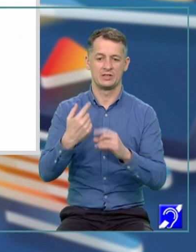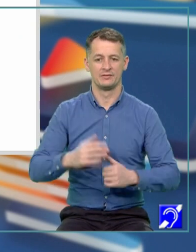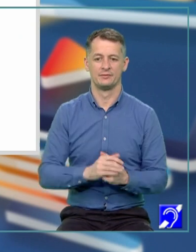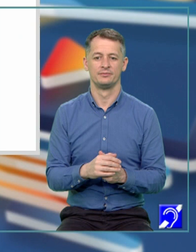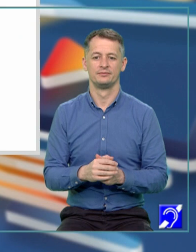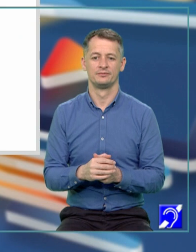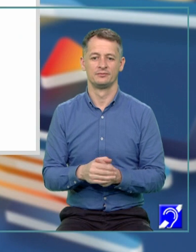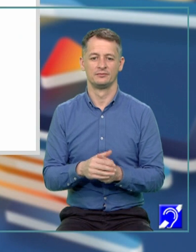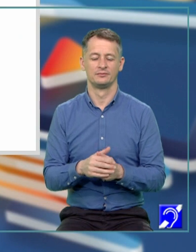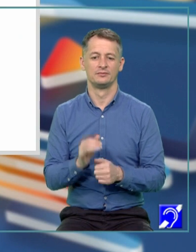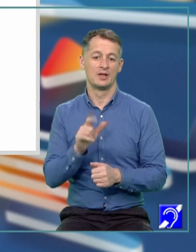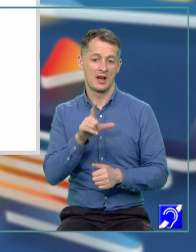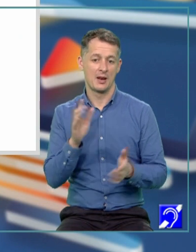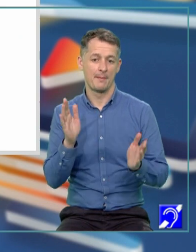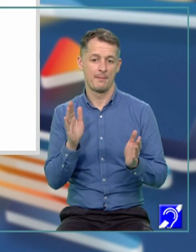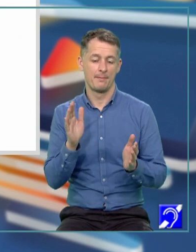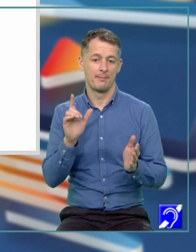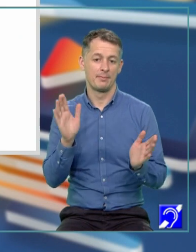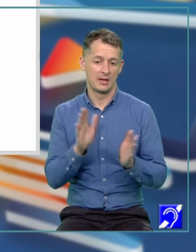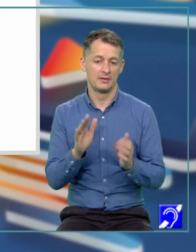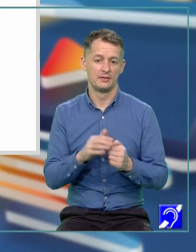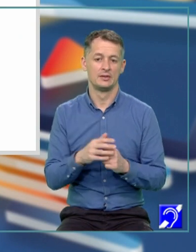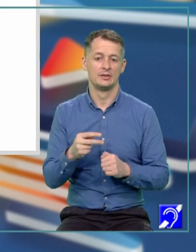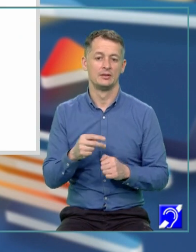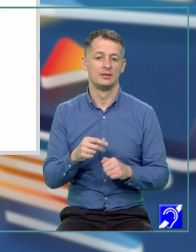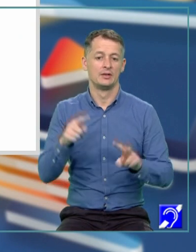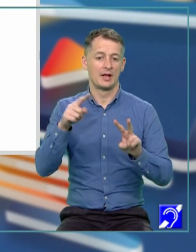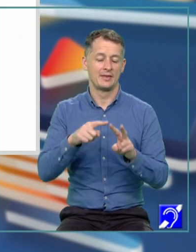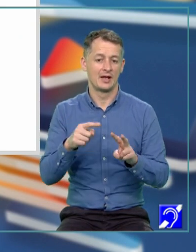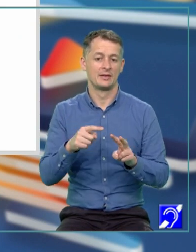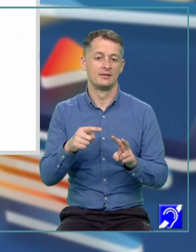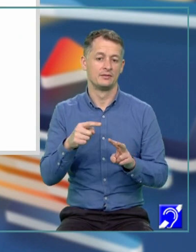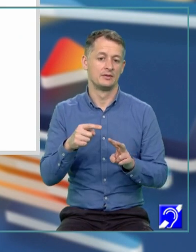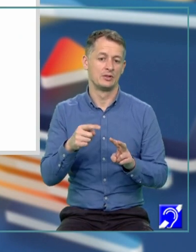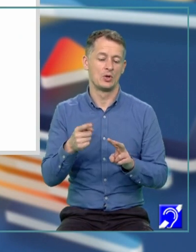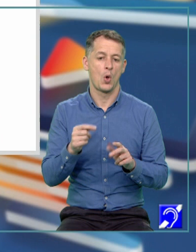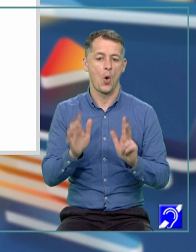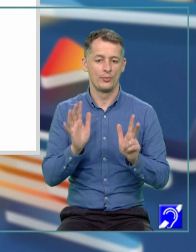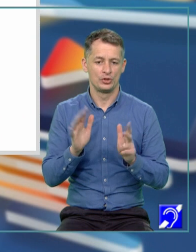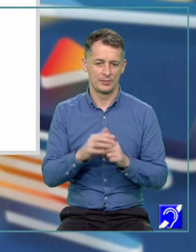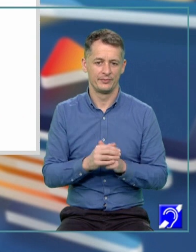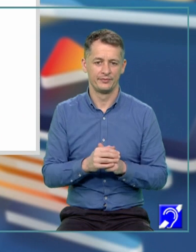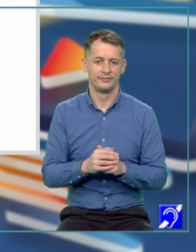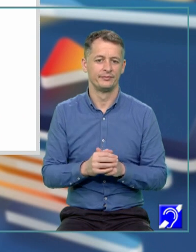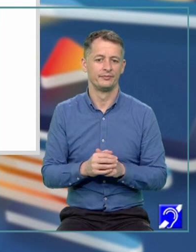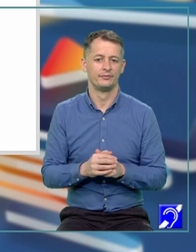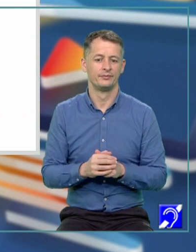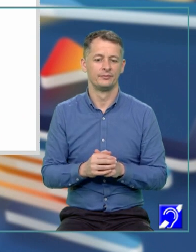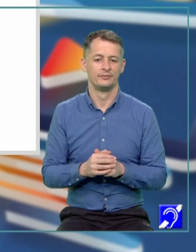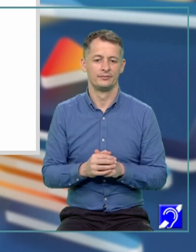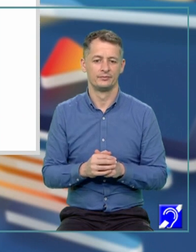soluția L mic egal cu radical din 18, adică scoatem